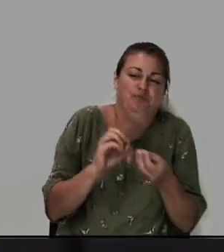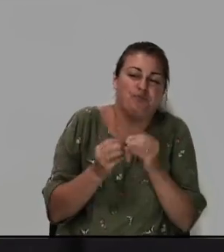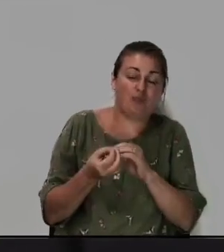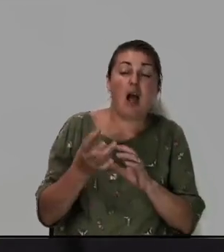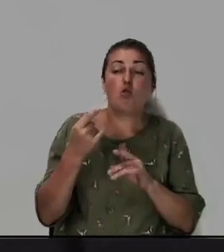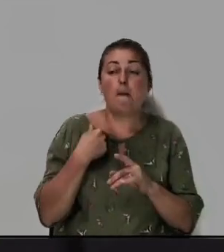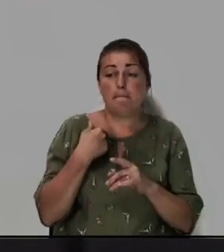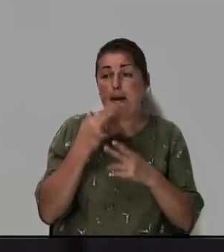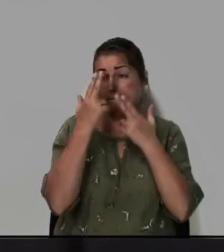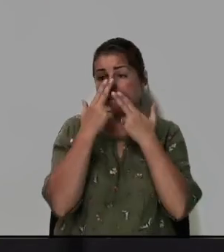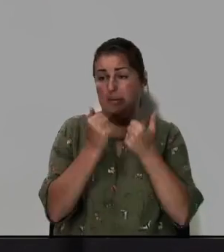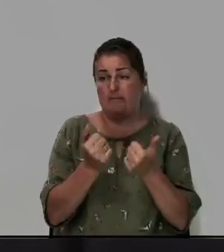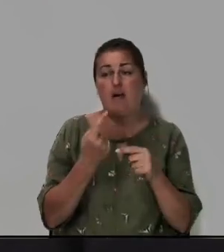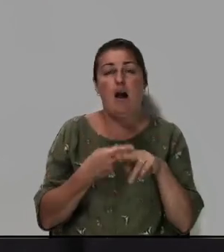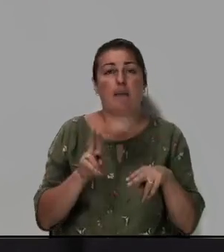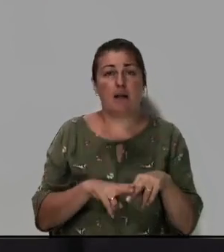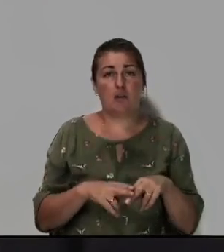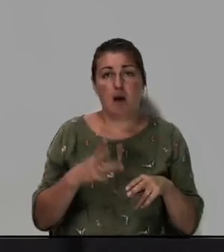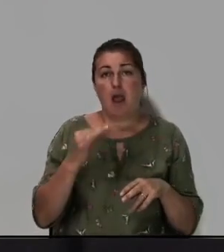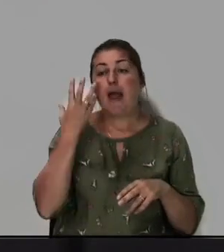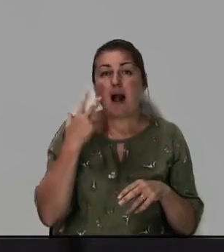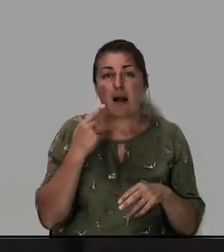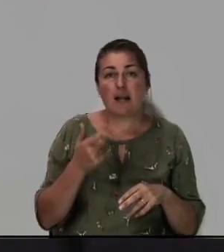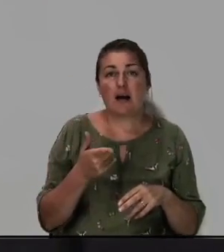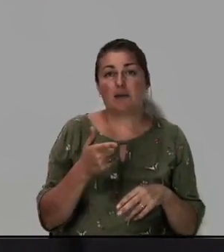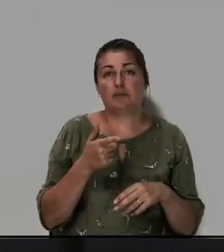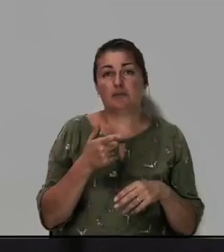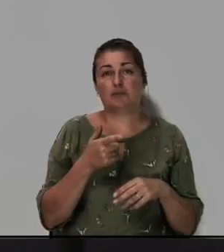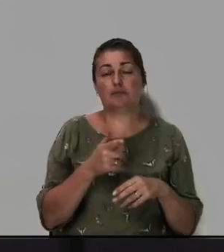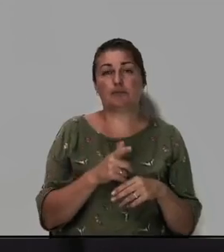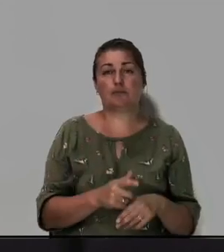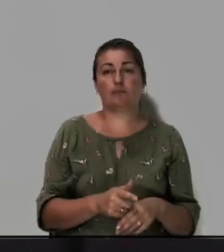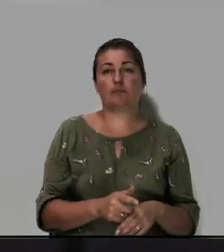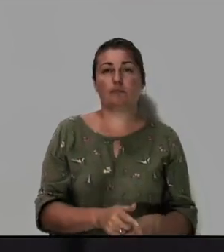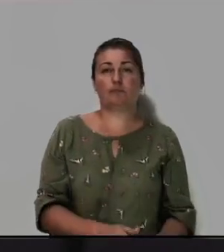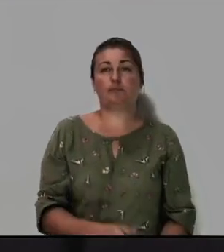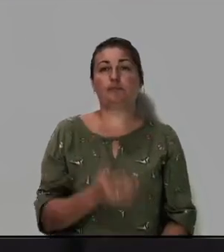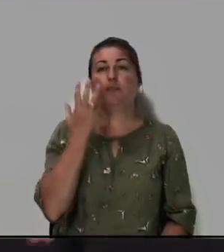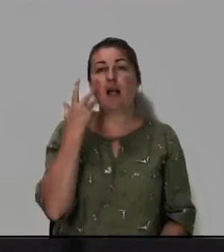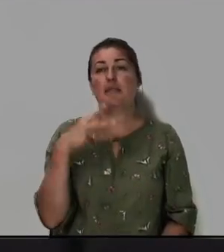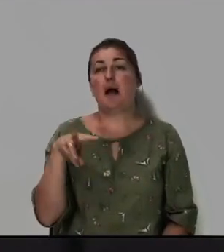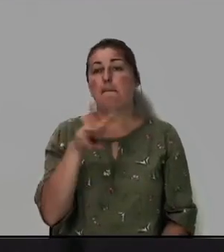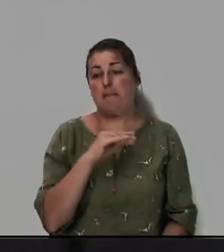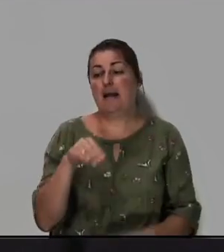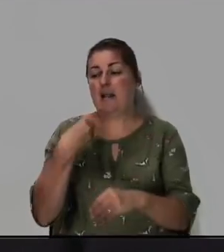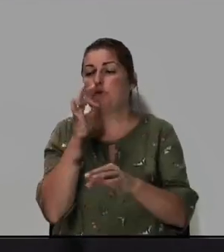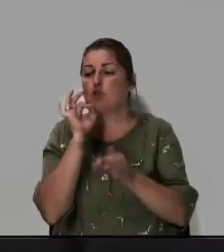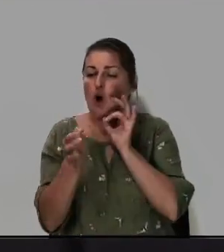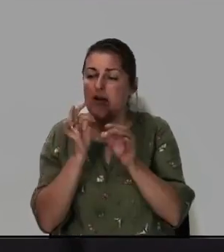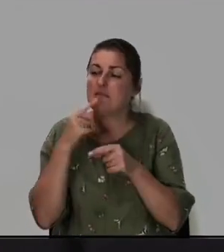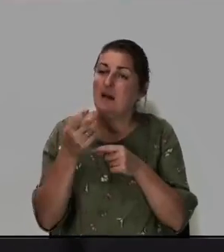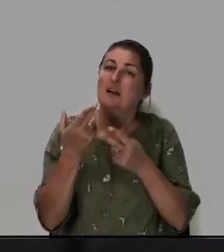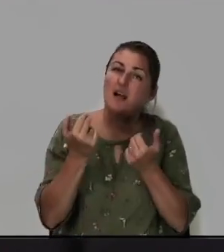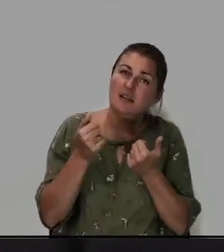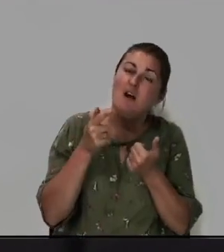то мы привыкаем к этому. И когда мы даем ему советы, мы можем сказать, да,